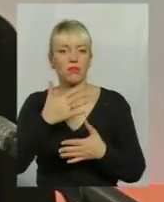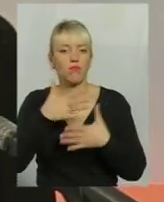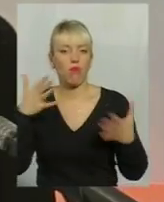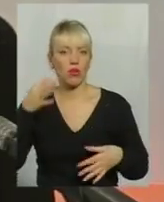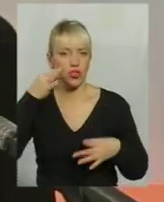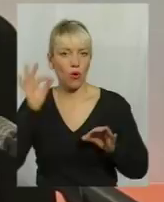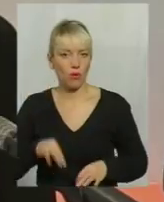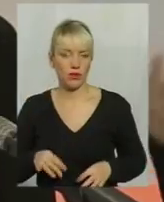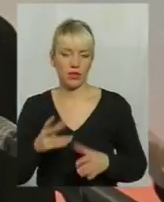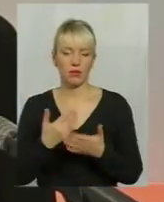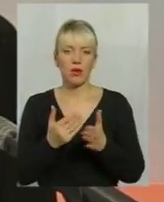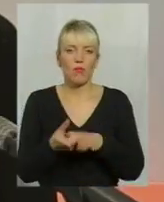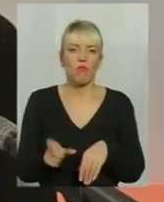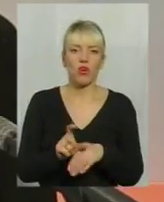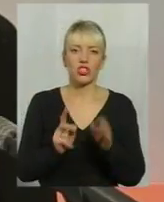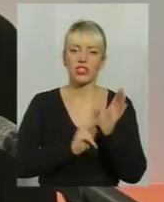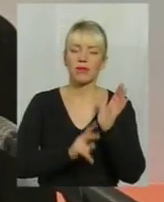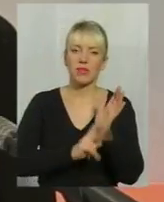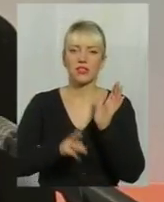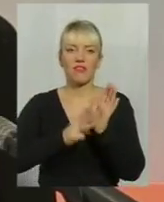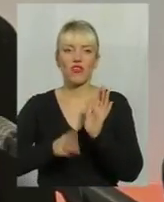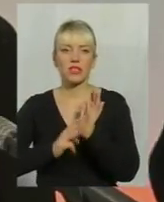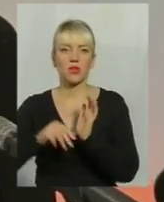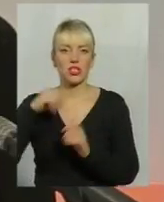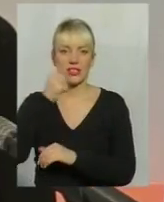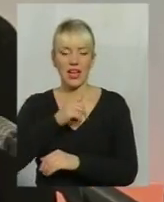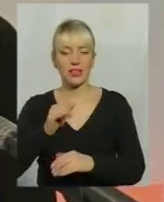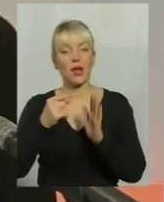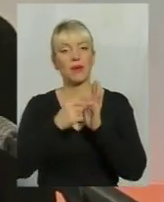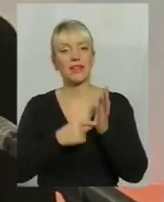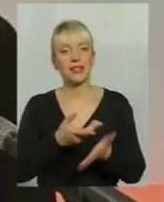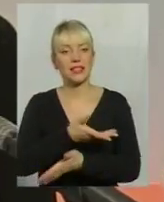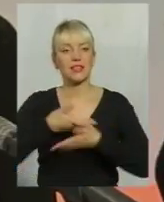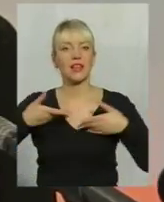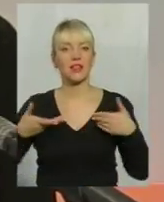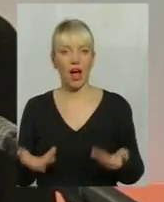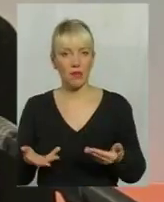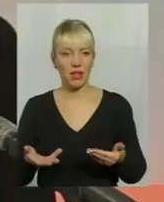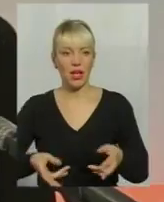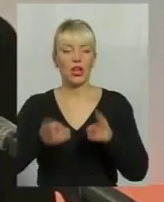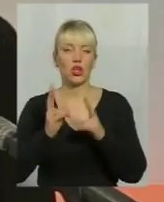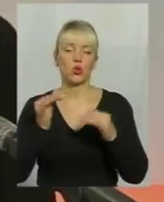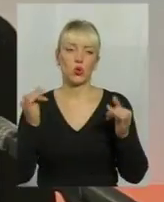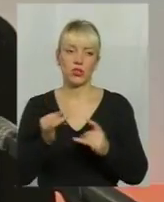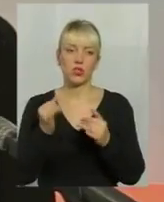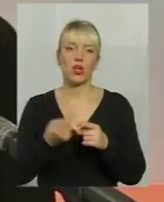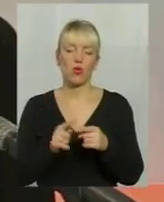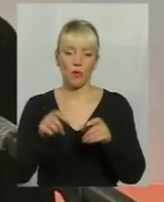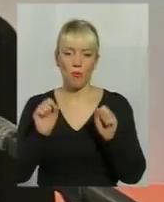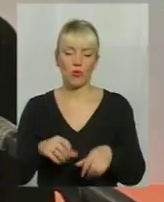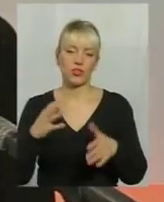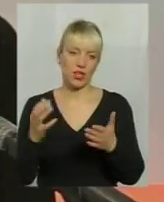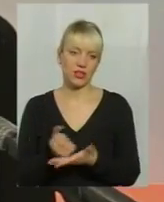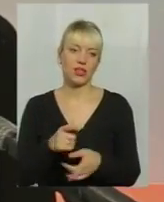більше 70-80 років. І поделиться з нами. і той, хто інтересується, він може знайти